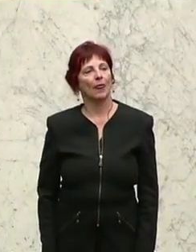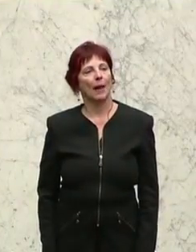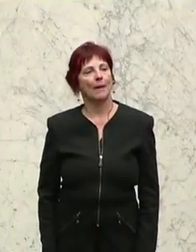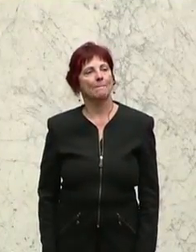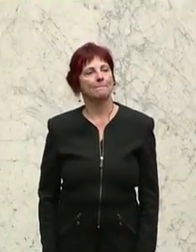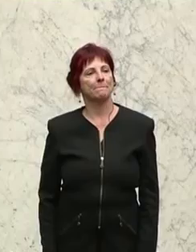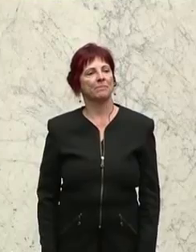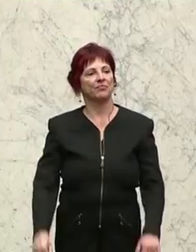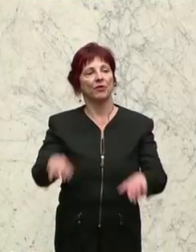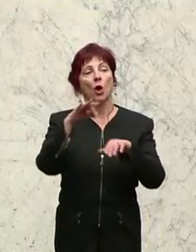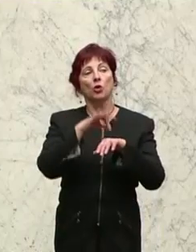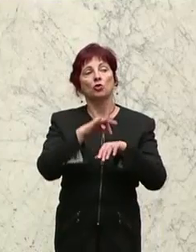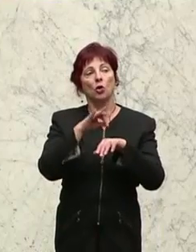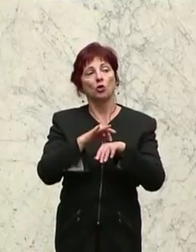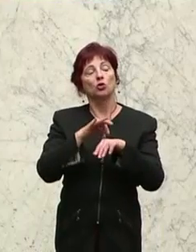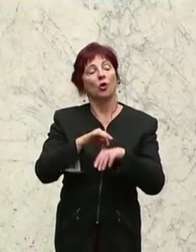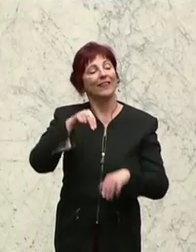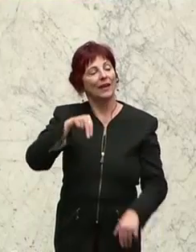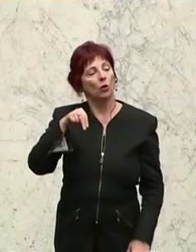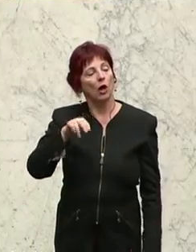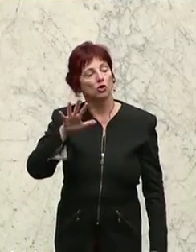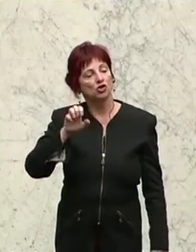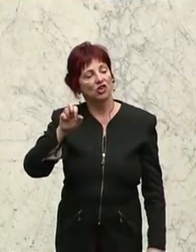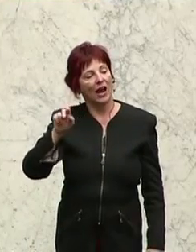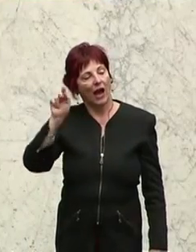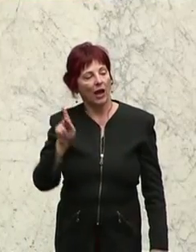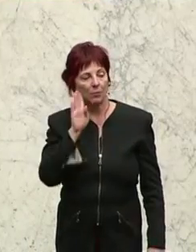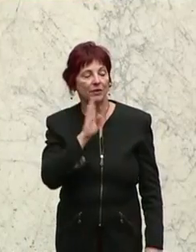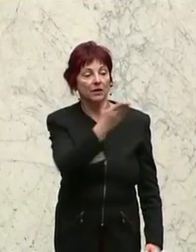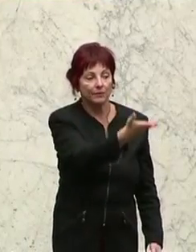Axel Kassecker von der FPÖ sieht eine Öffnung der Enquetten auch als Werbung für den Parlamentarismus.